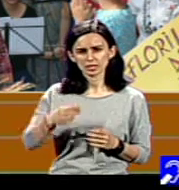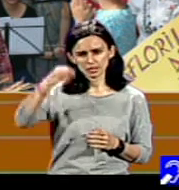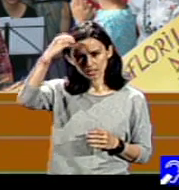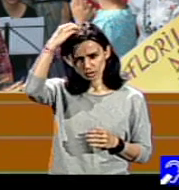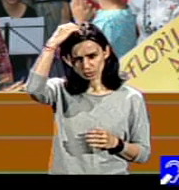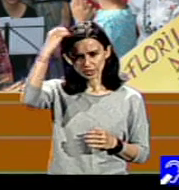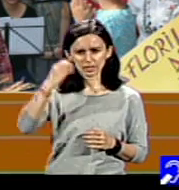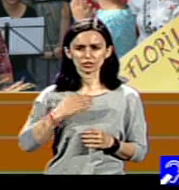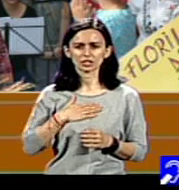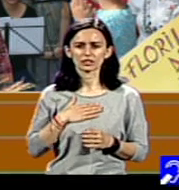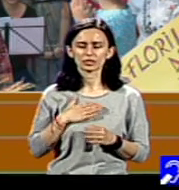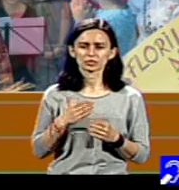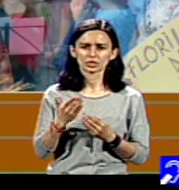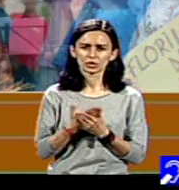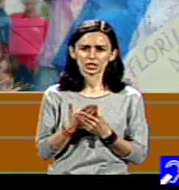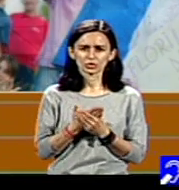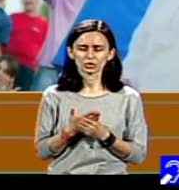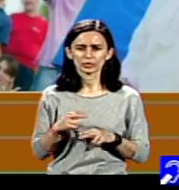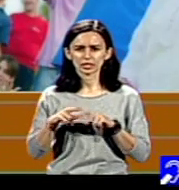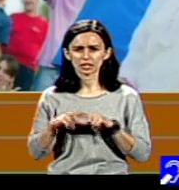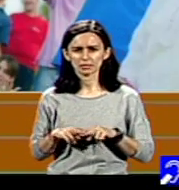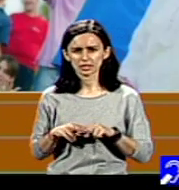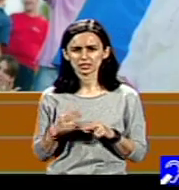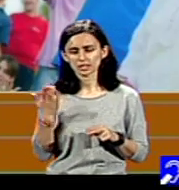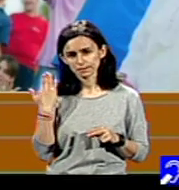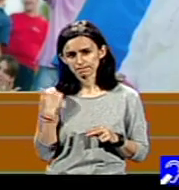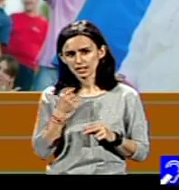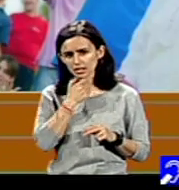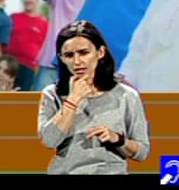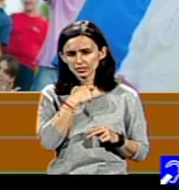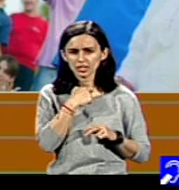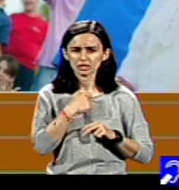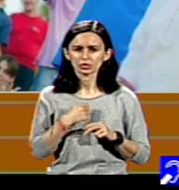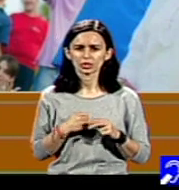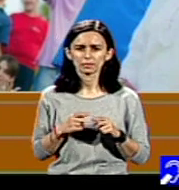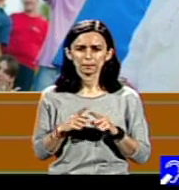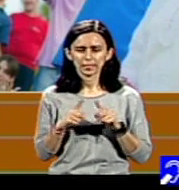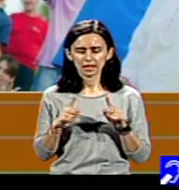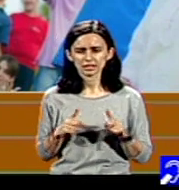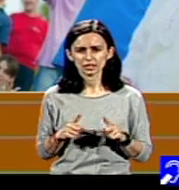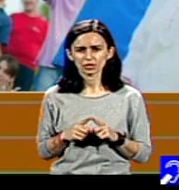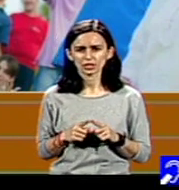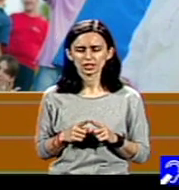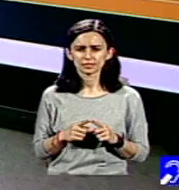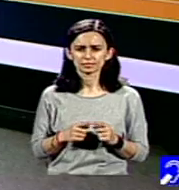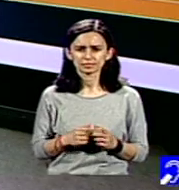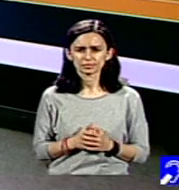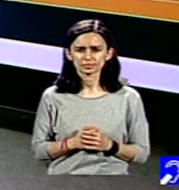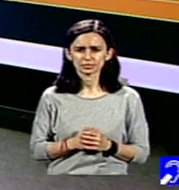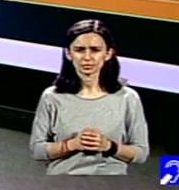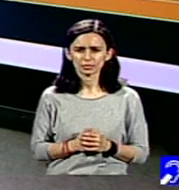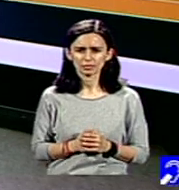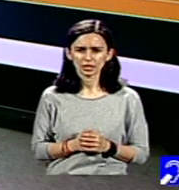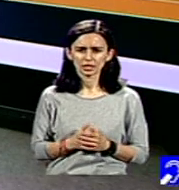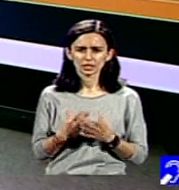un articol rămas, un paragraf rămas din vechiul articol, pentru că a fost declarat neconstituțional de Curtea Constituțională. Cât de tare v